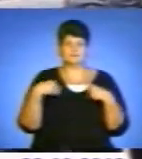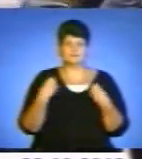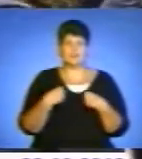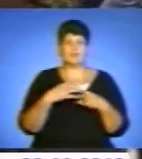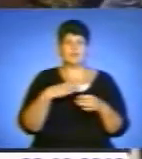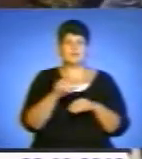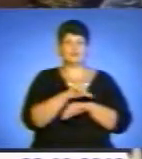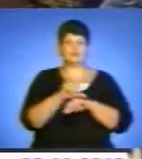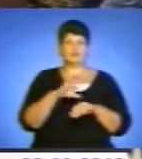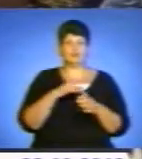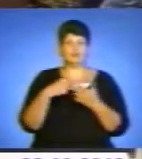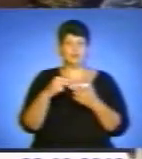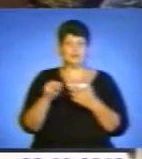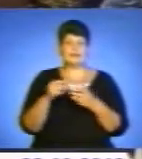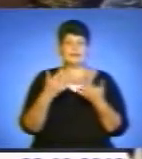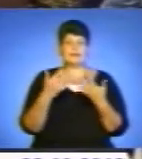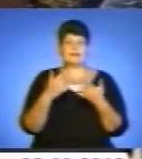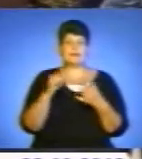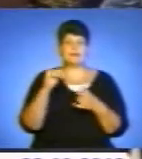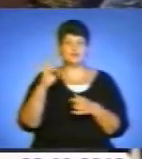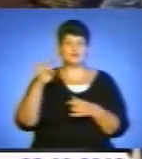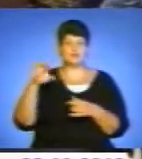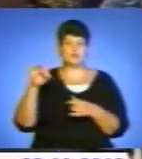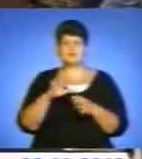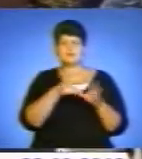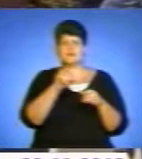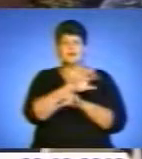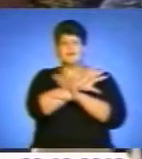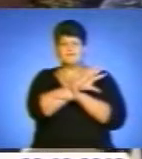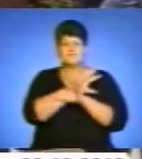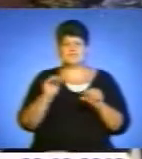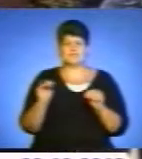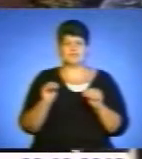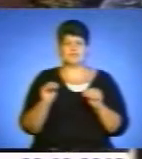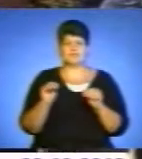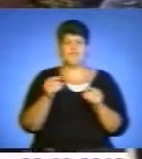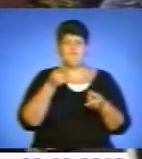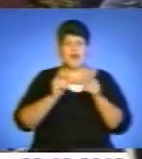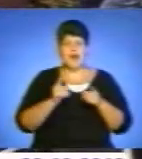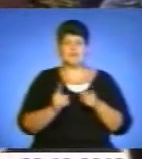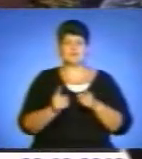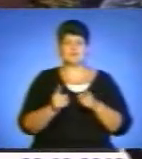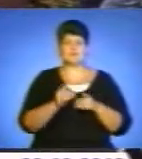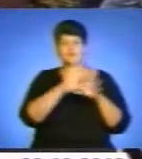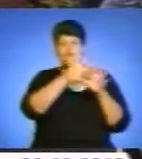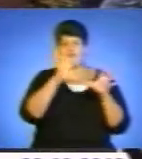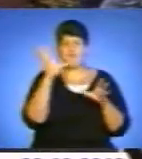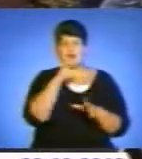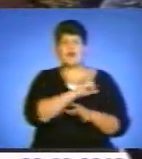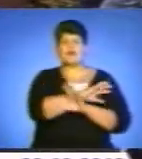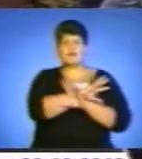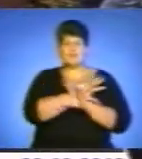купаний інструмент, крім інструменту винесли все, що можливо. В реальності вкрали все,